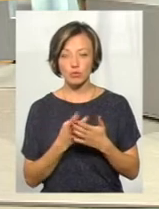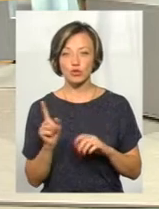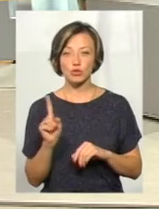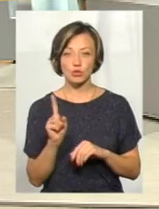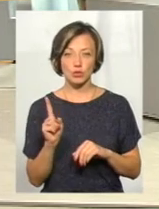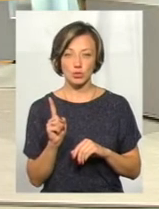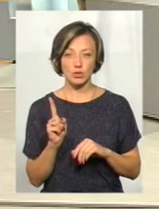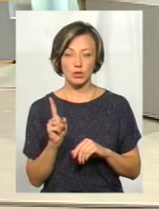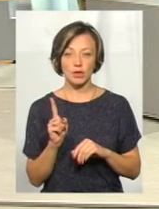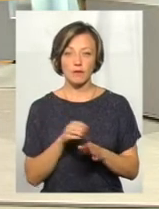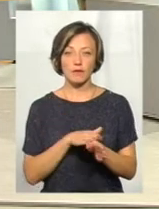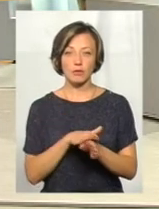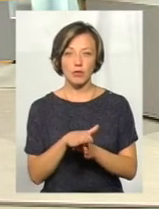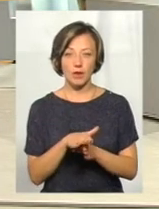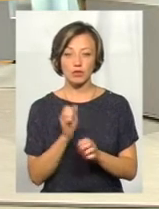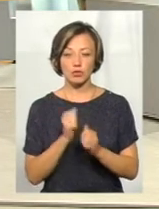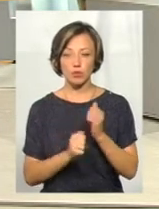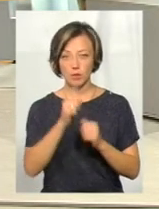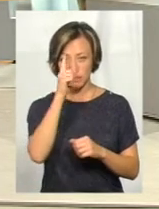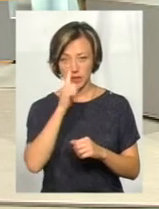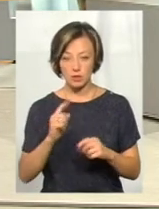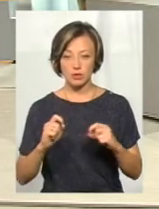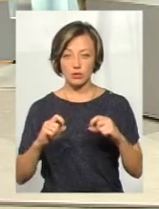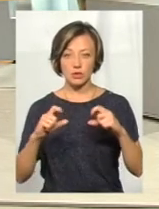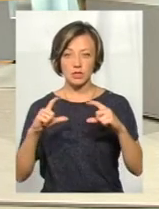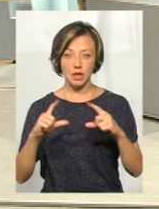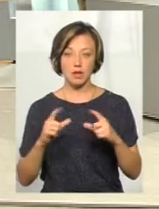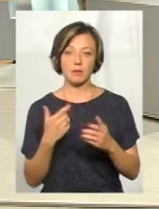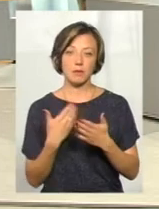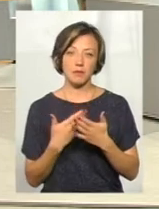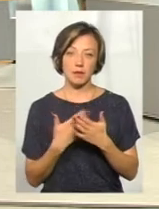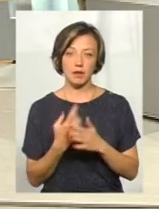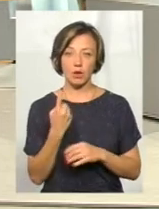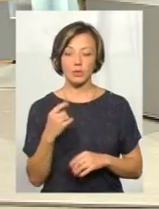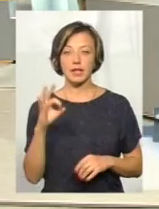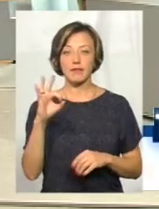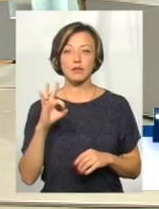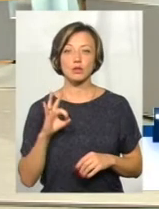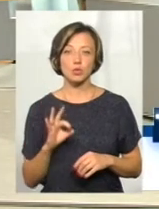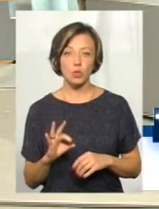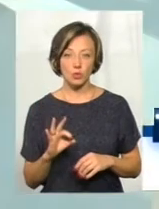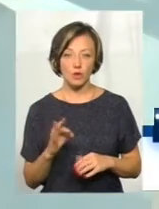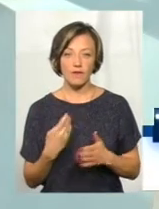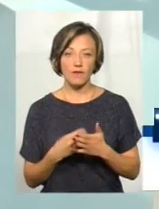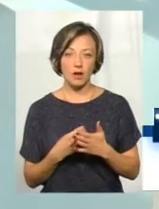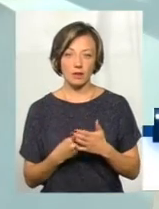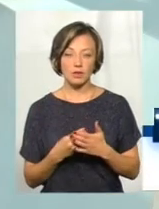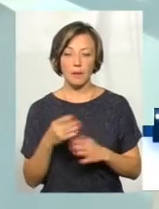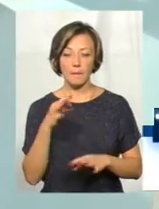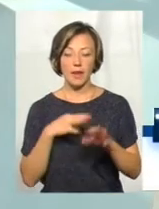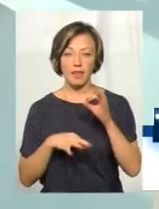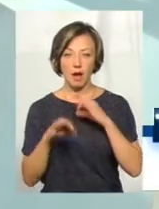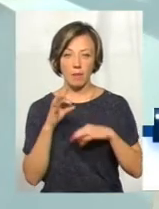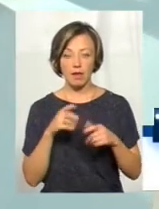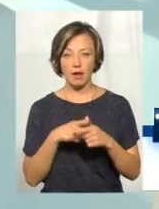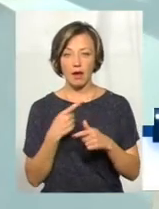що відбувається щомісячне таке зростання приблизно на 1% вартості медикаментів